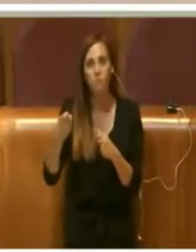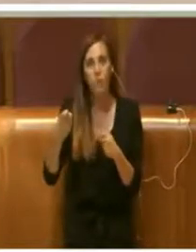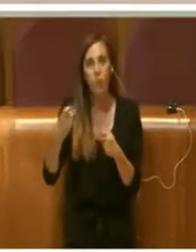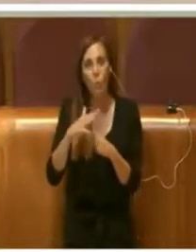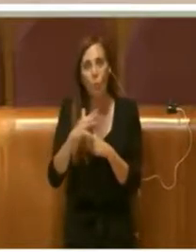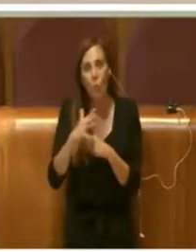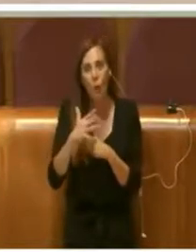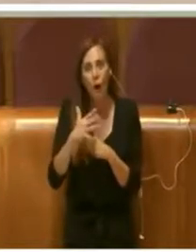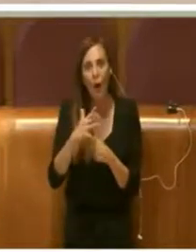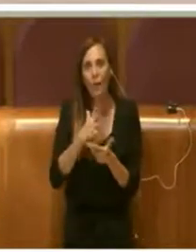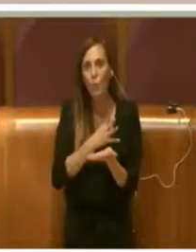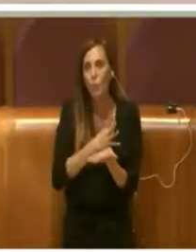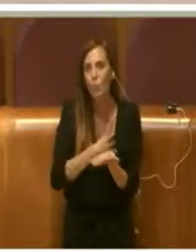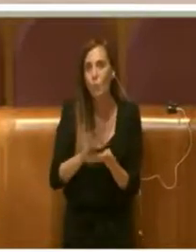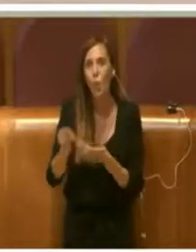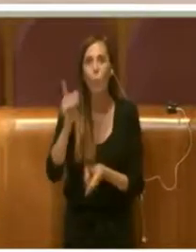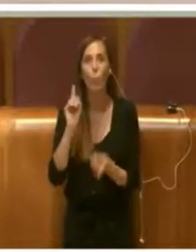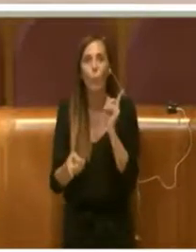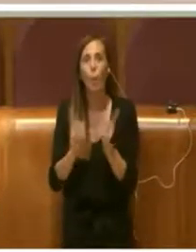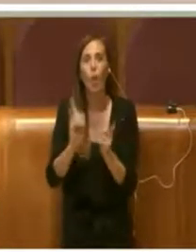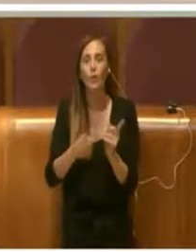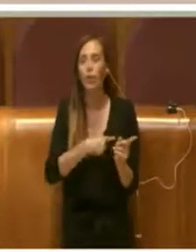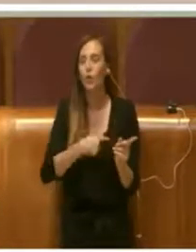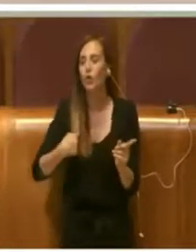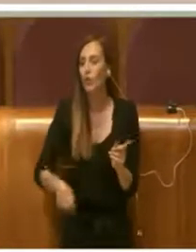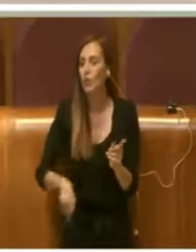quasi tutta la popolazione cinese.